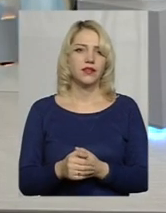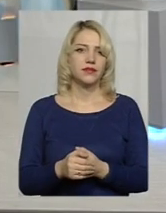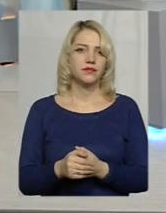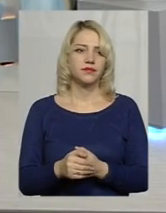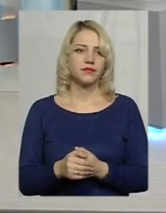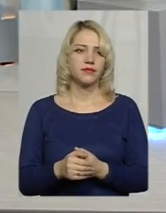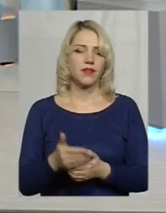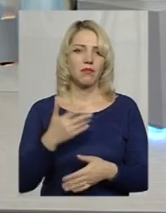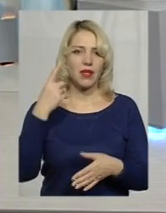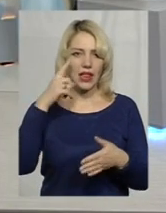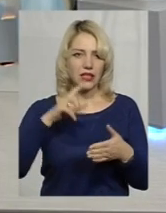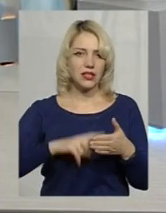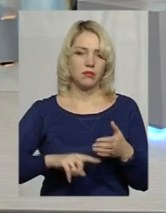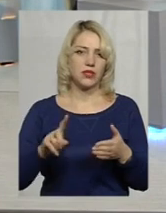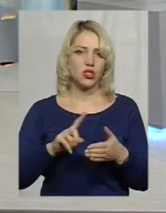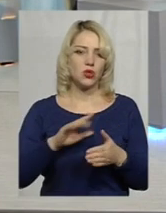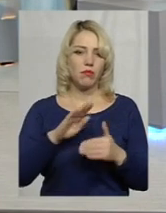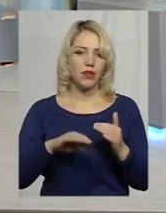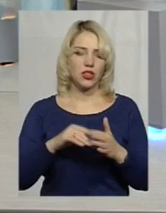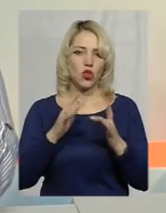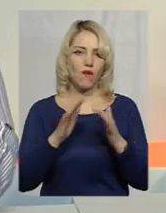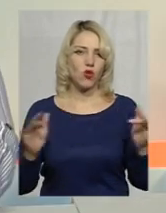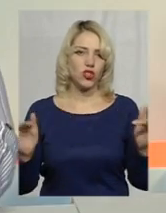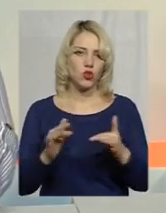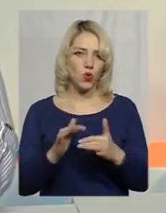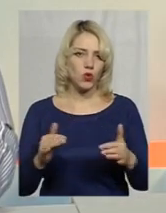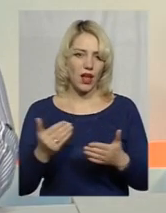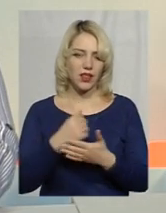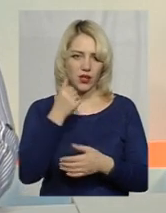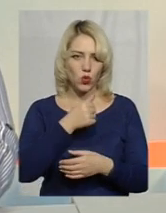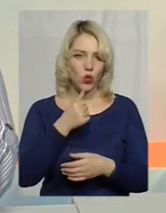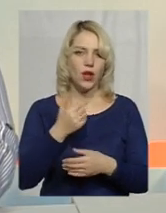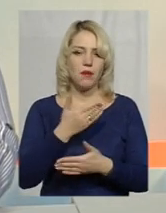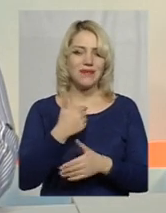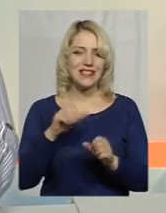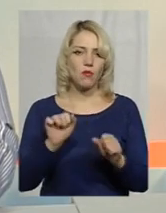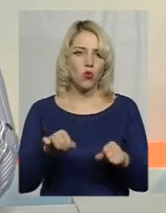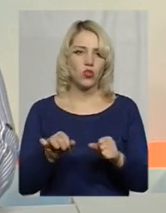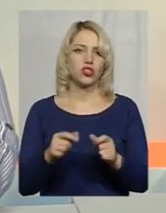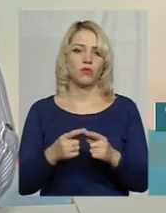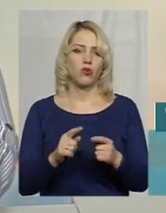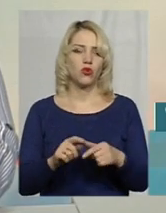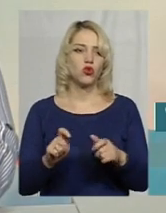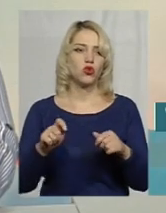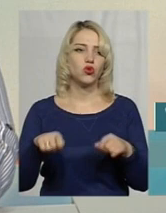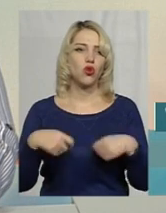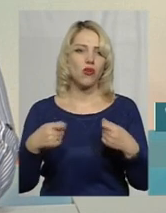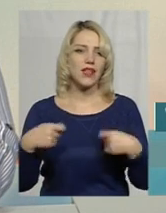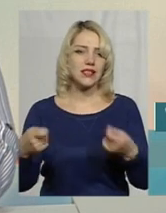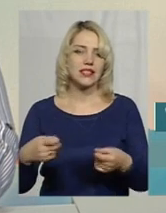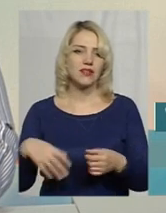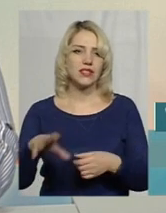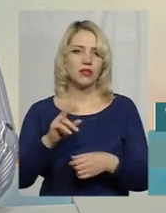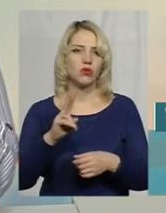Ми сподіваємося, що під новорічну ялинку ми зможемо донести всім, хто